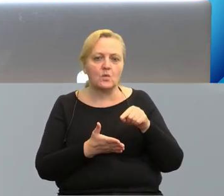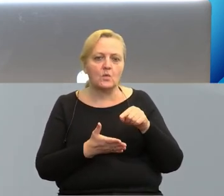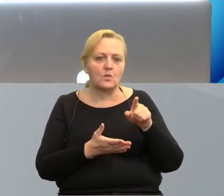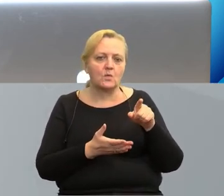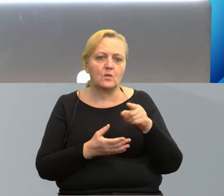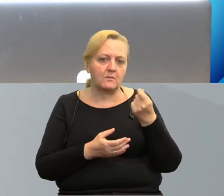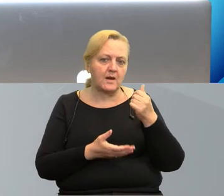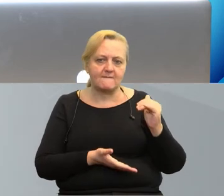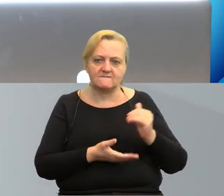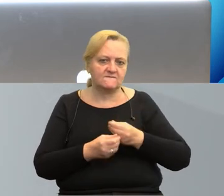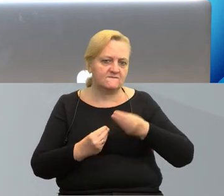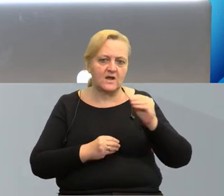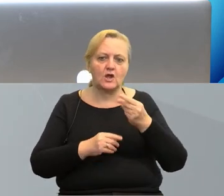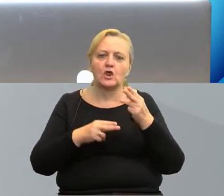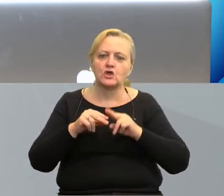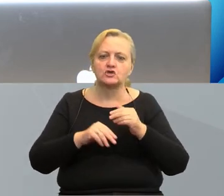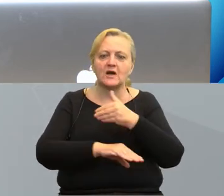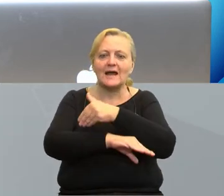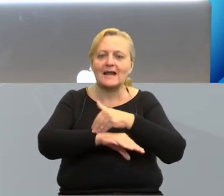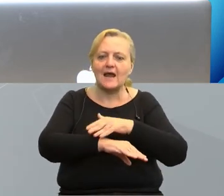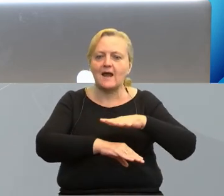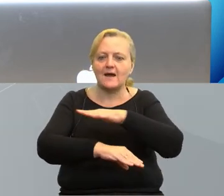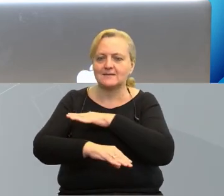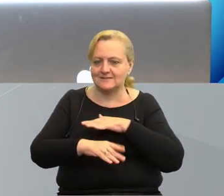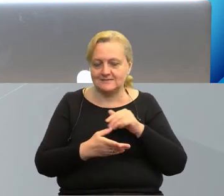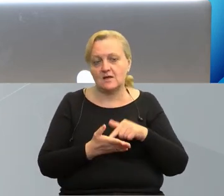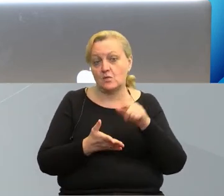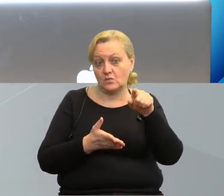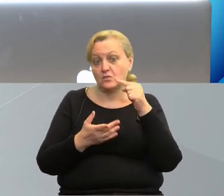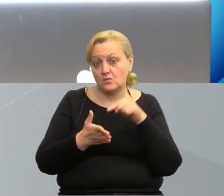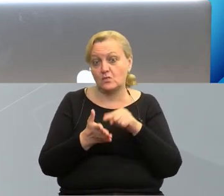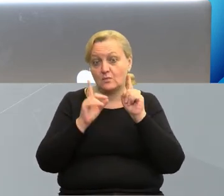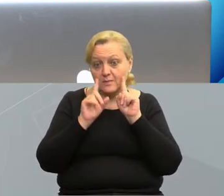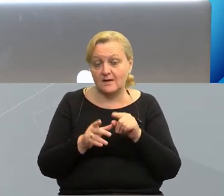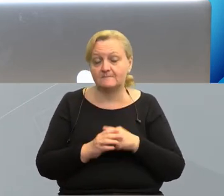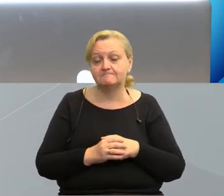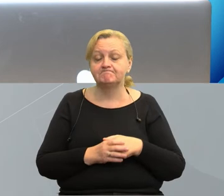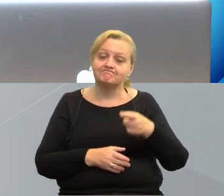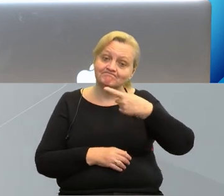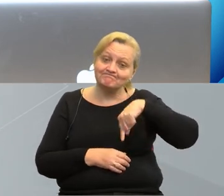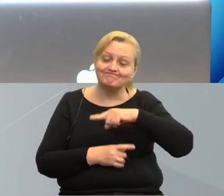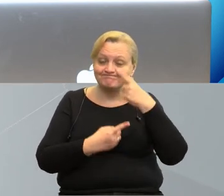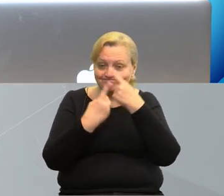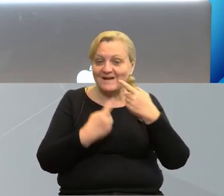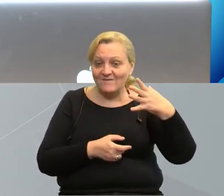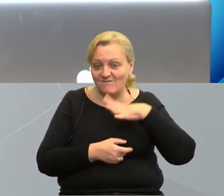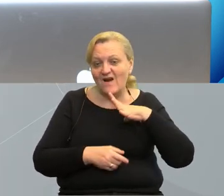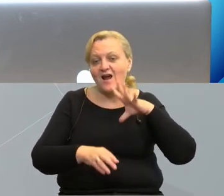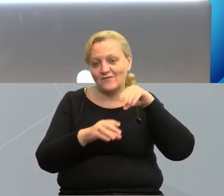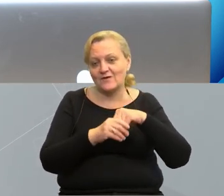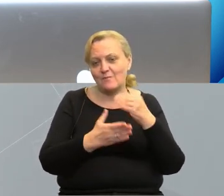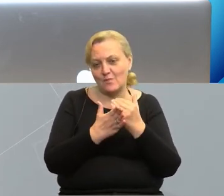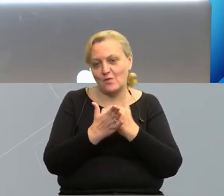niż na naszych granicach. No i tak naprawdę naszym zdaniem warto w takich